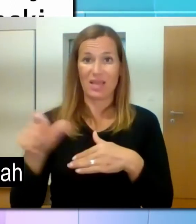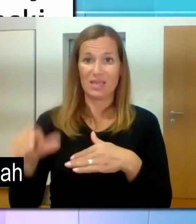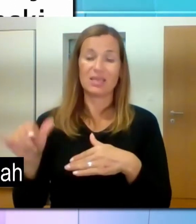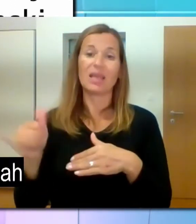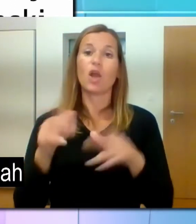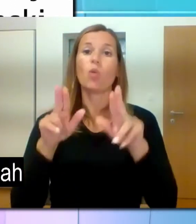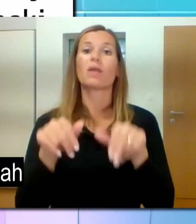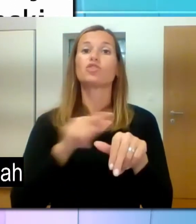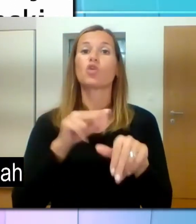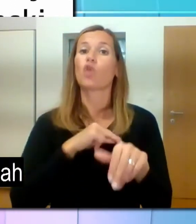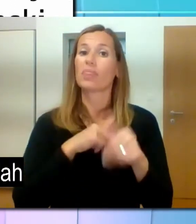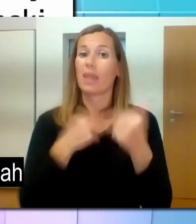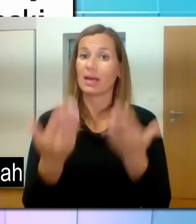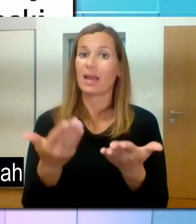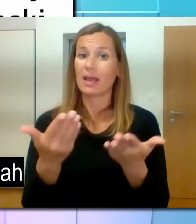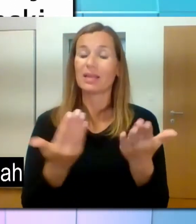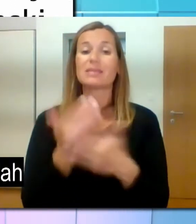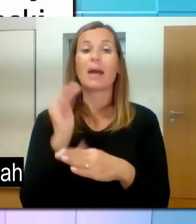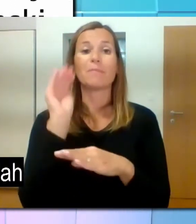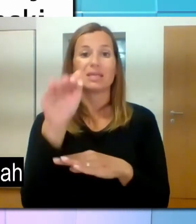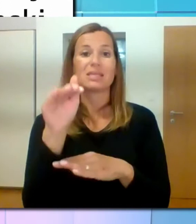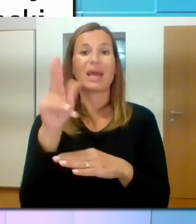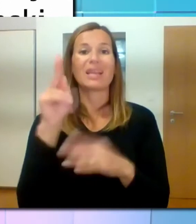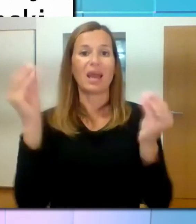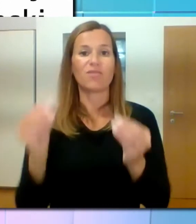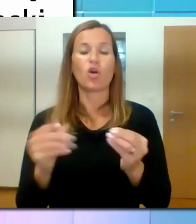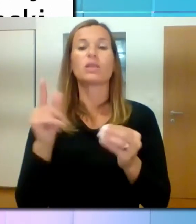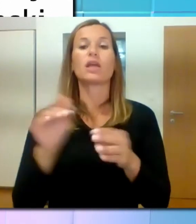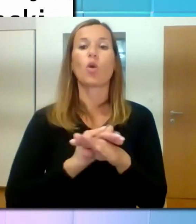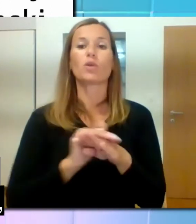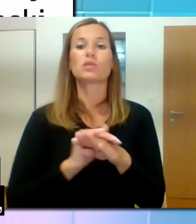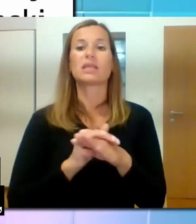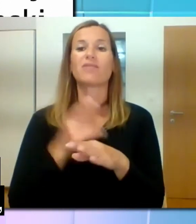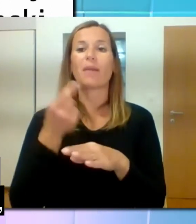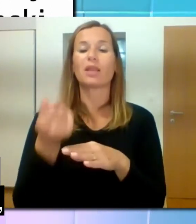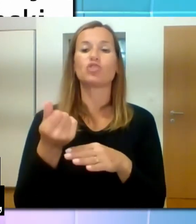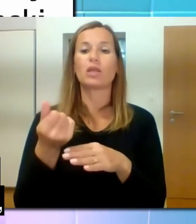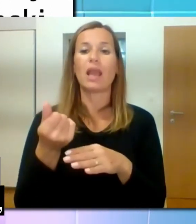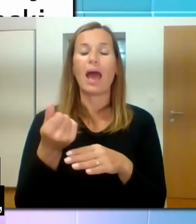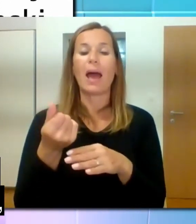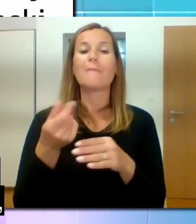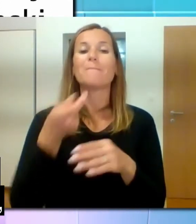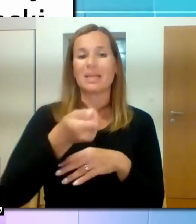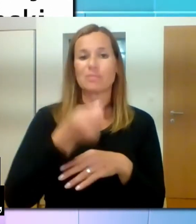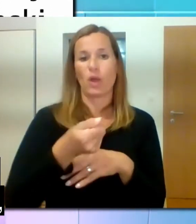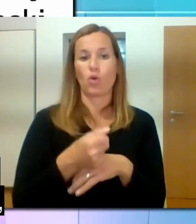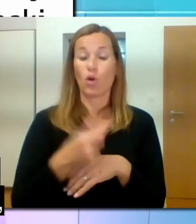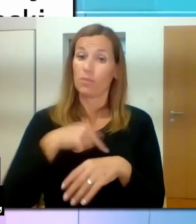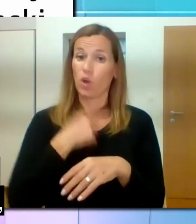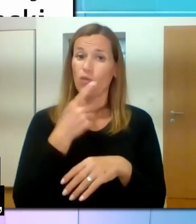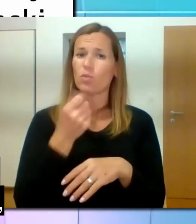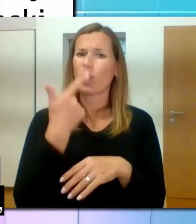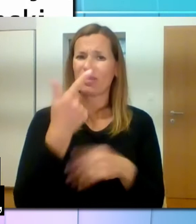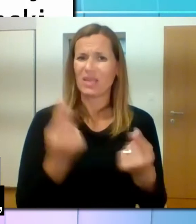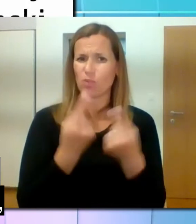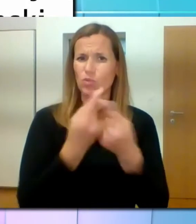govorimo o dveh v spodbudah za invalide nad kvotom. Ena in druga v spodbuda